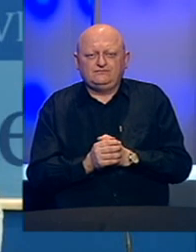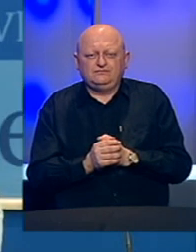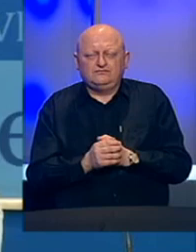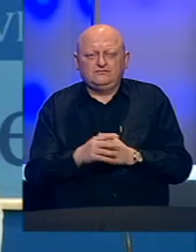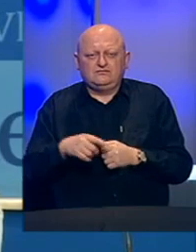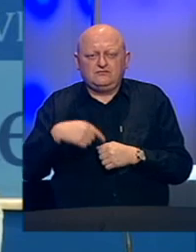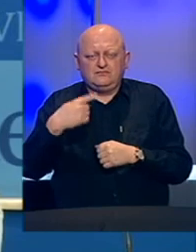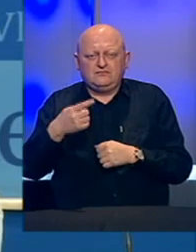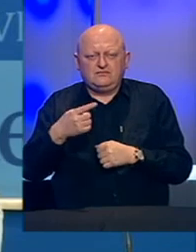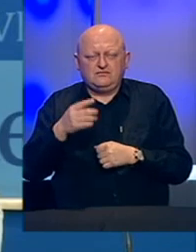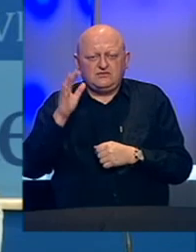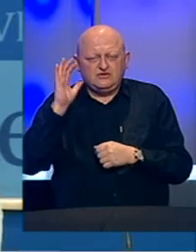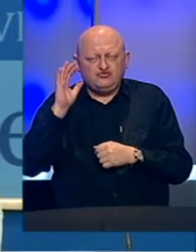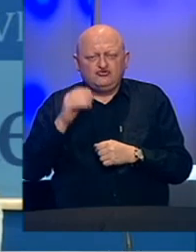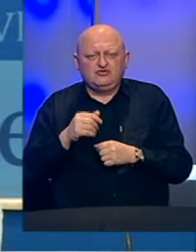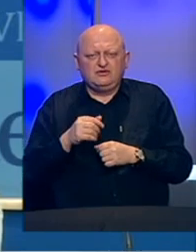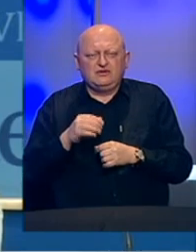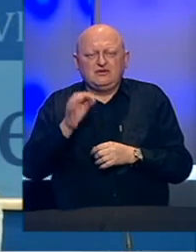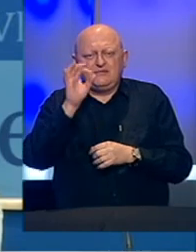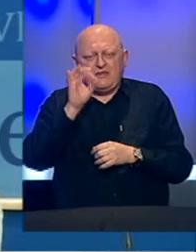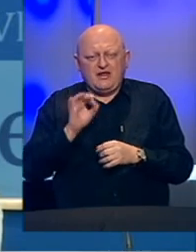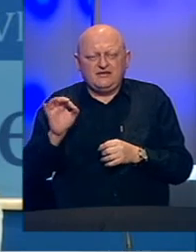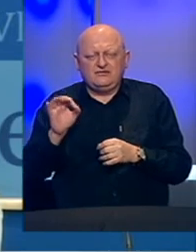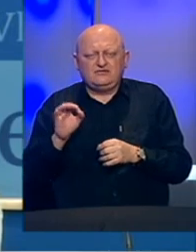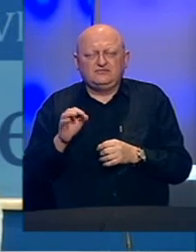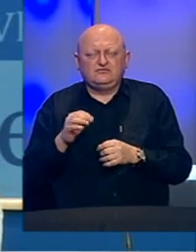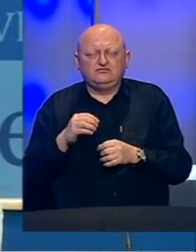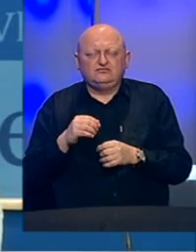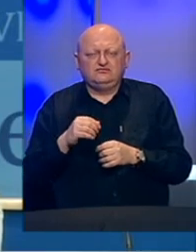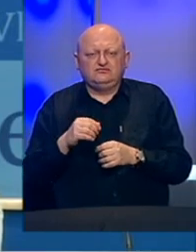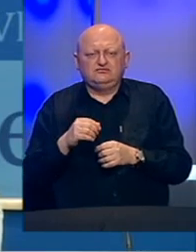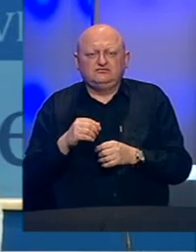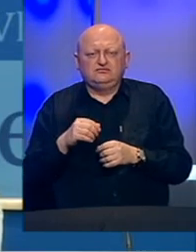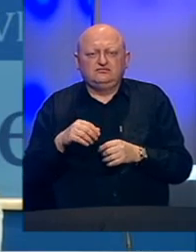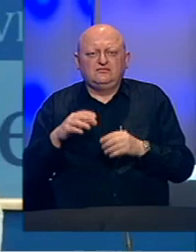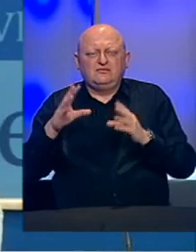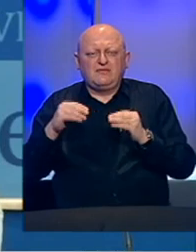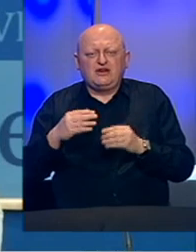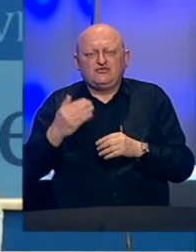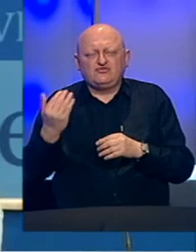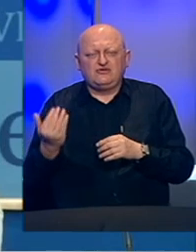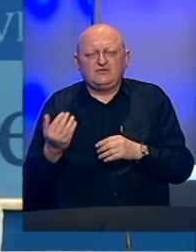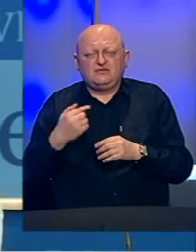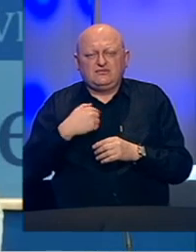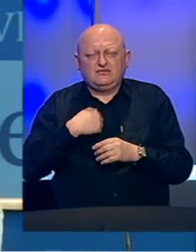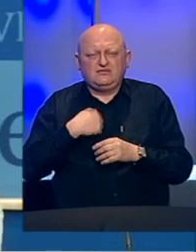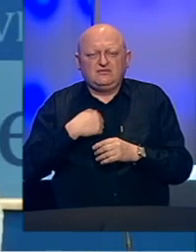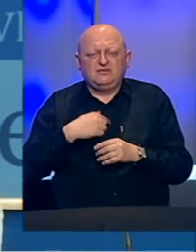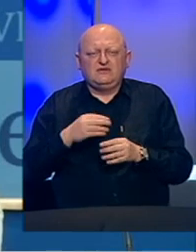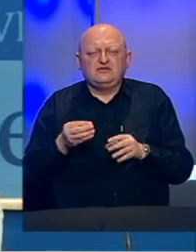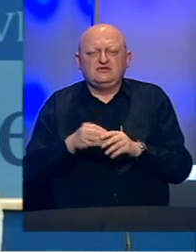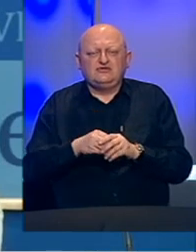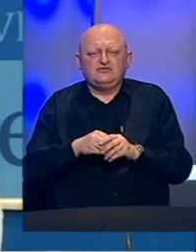Također ste čuli da smo planirali da u martovskoj plati mi iz